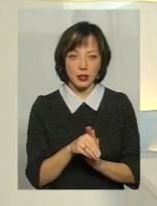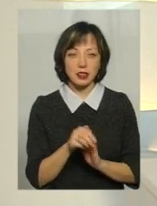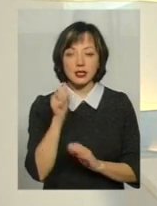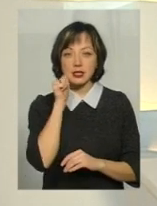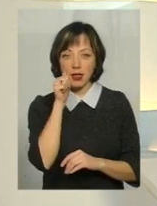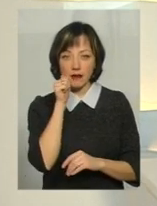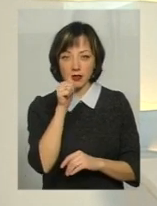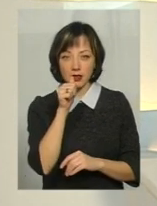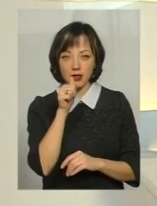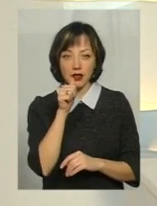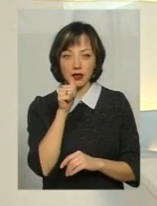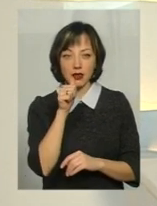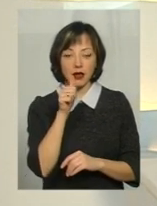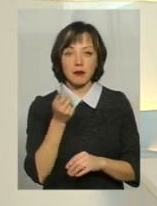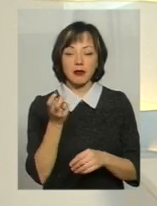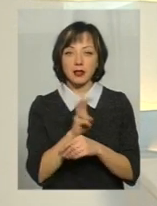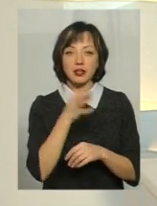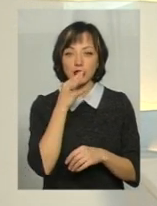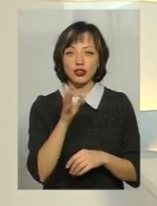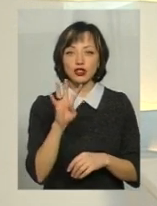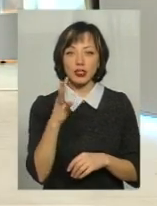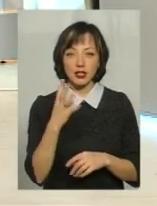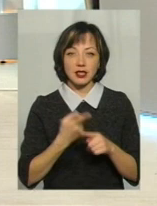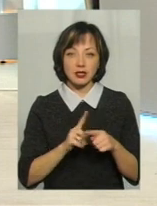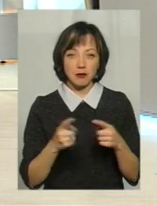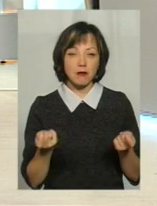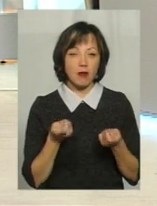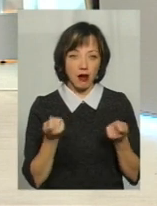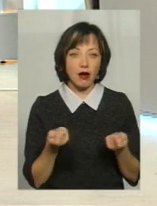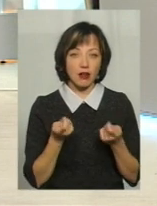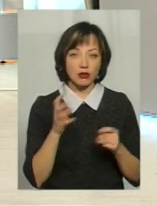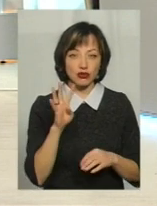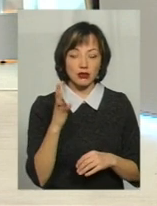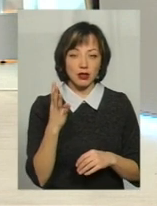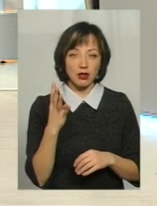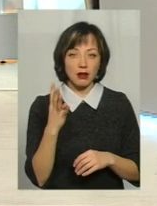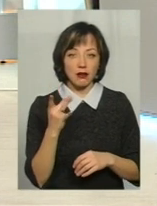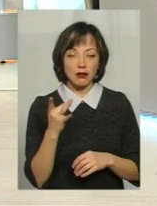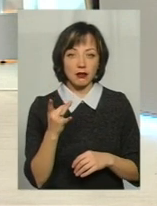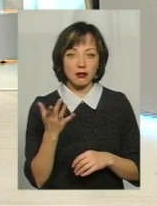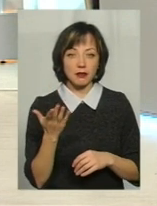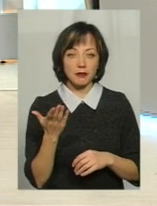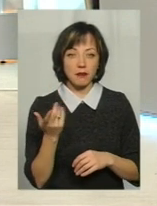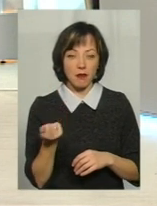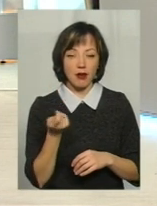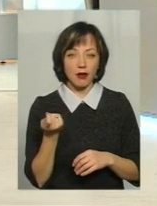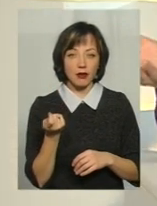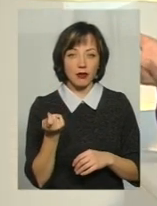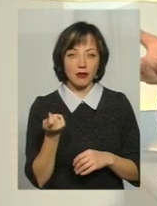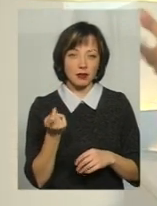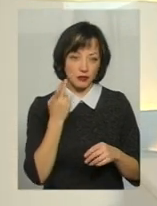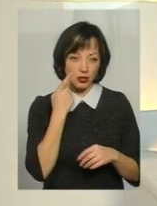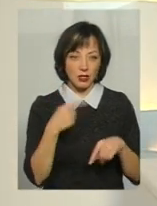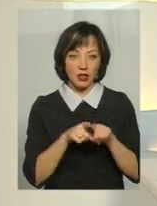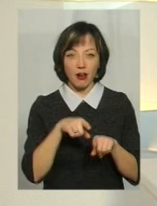Завтра, умовно кажуть, завтра вони не прийдуть і не скажуть, що 4 гривні це... Ну, вони і так кажуть, що це мала ціна проїзду. Ну, завжди